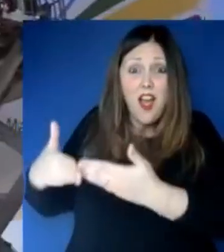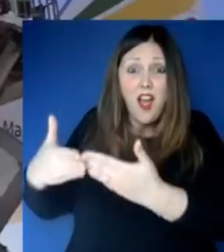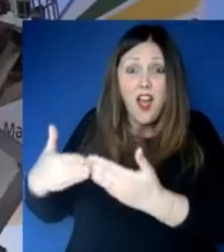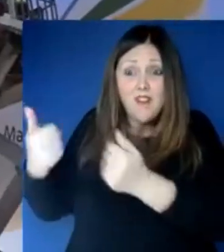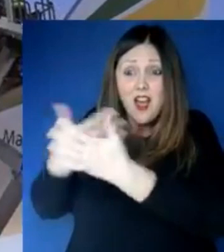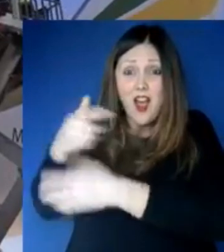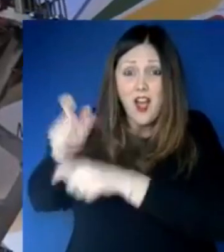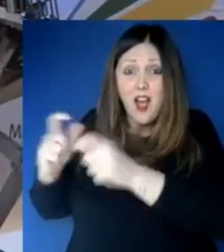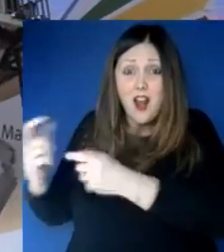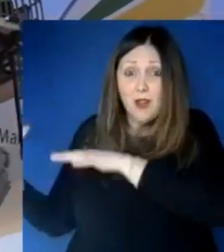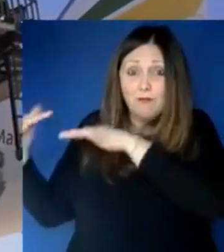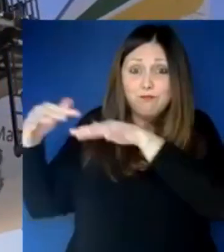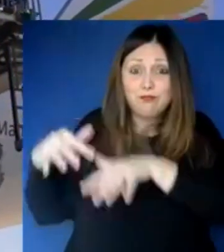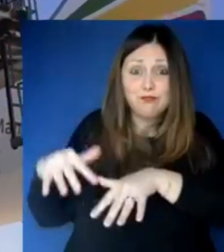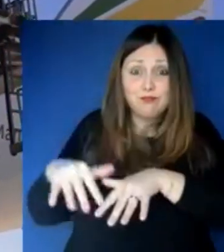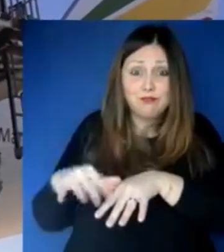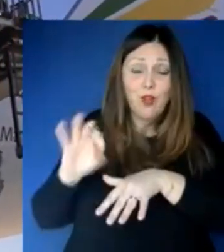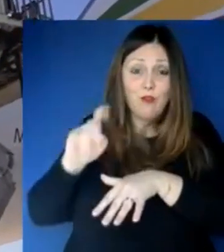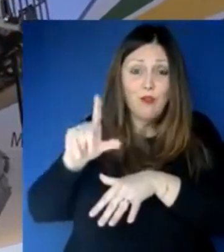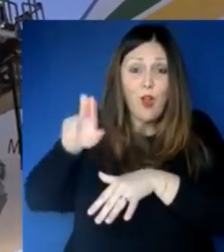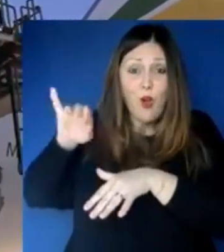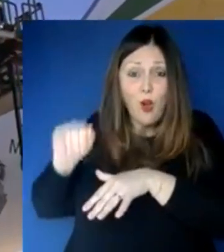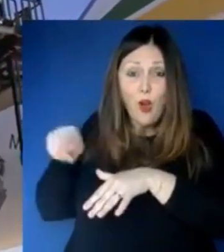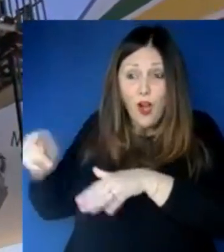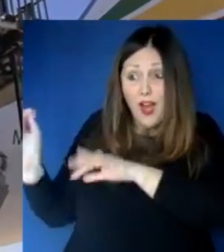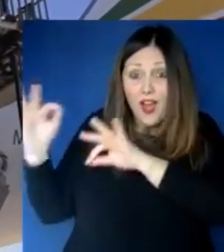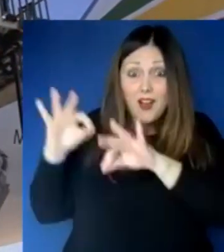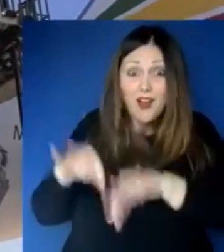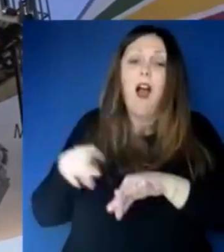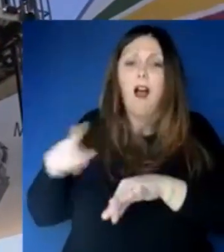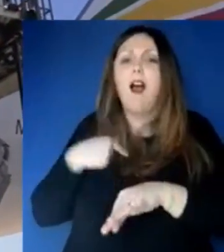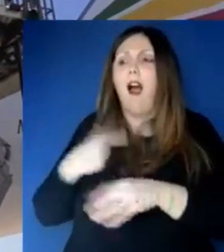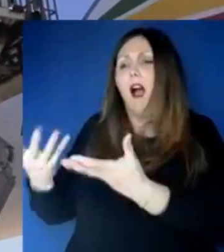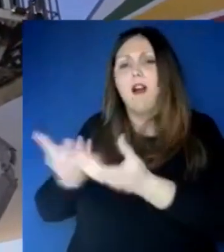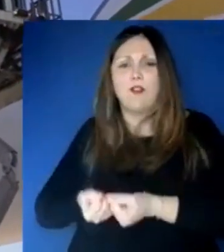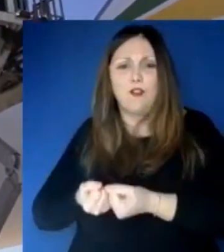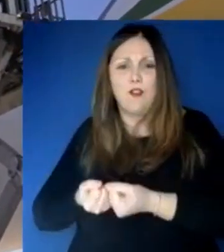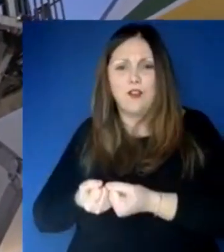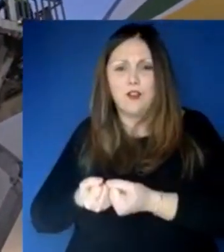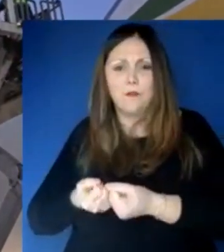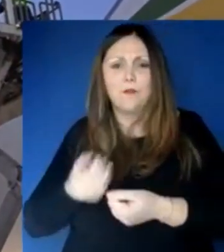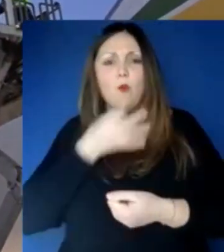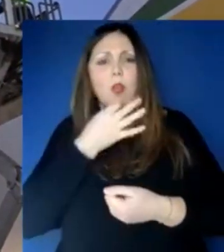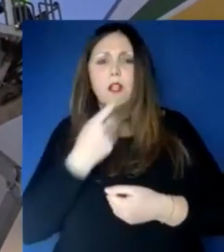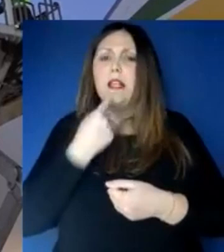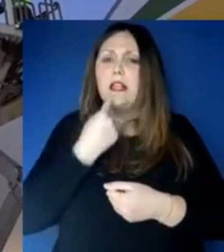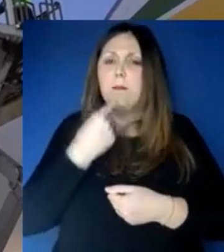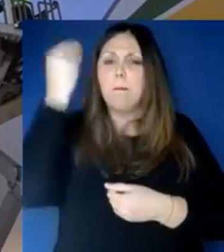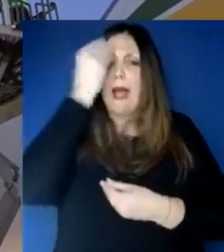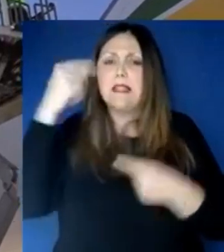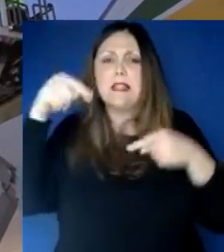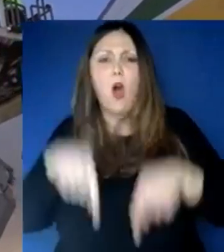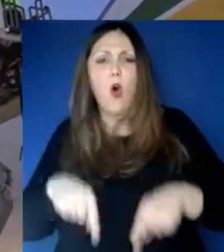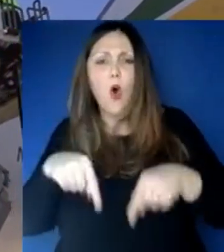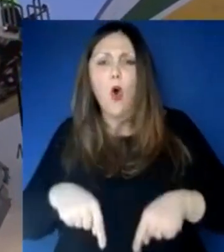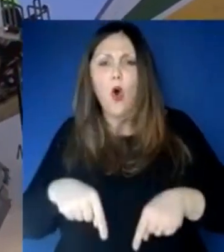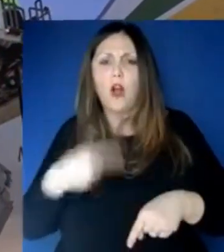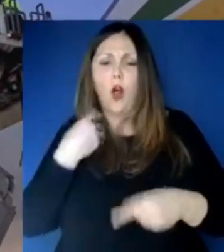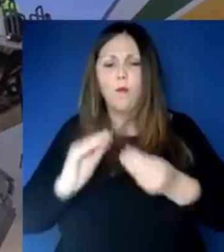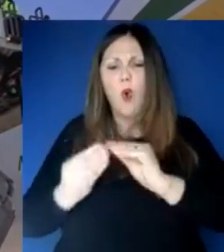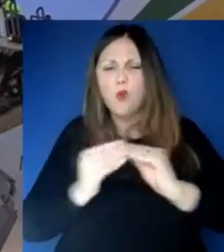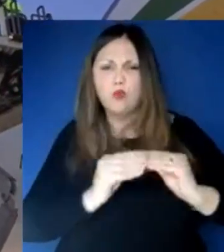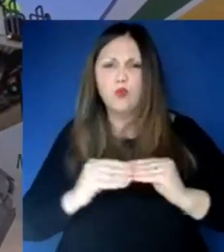costruire sul proprio successo, sull'egoismo e sulla divisione sbaglia tutto. L'ultima domanda prima poi di